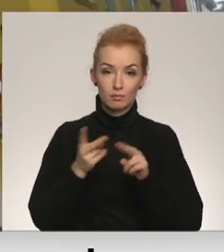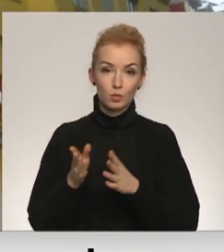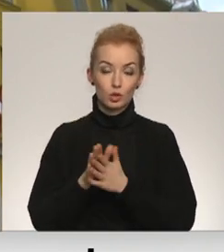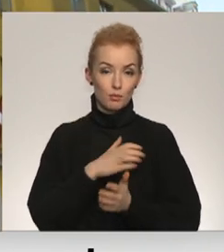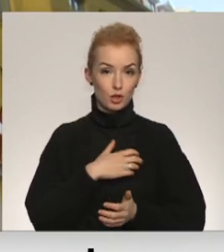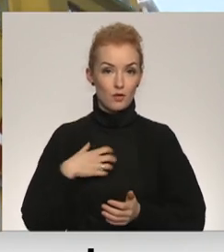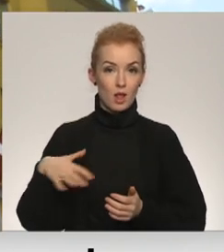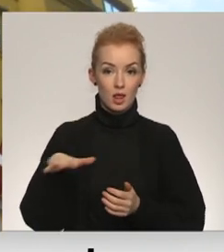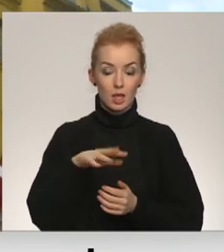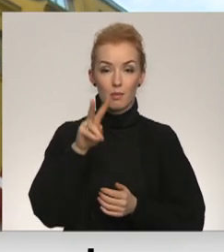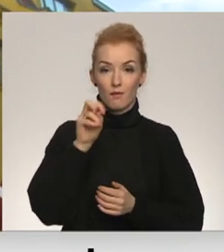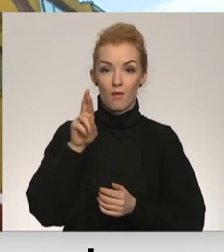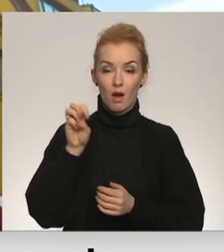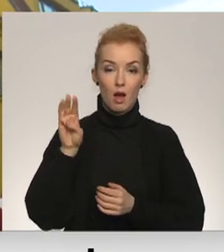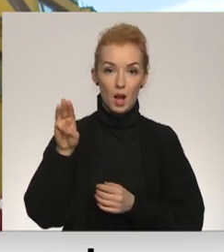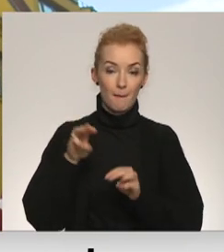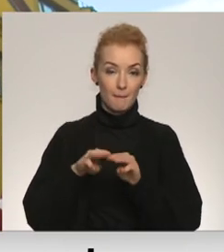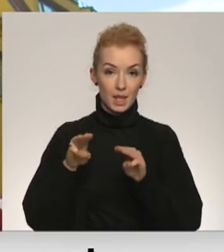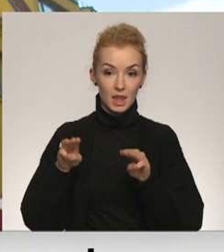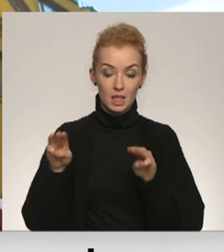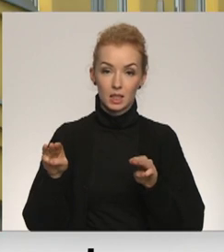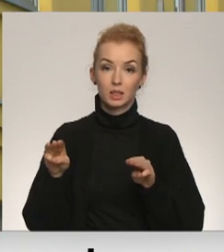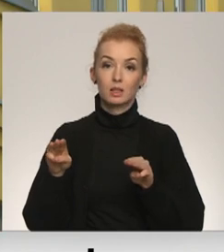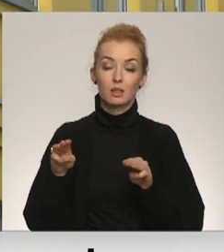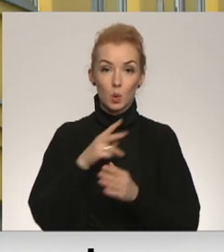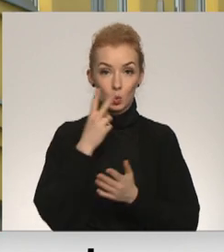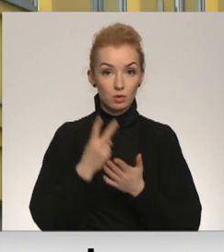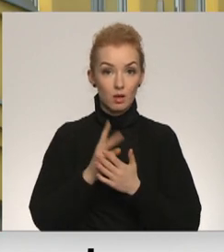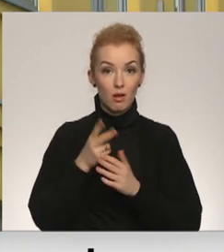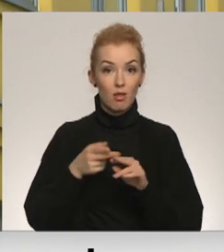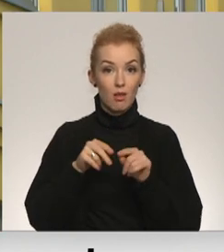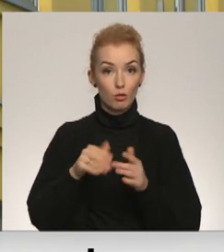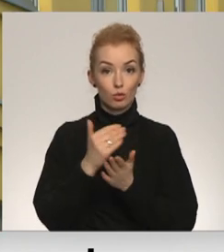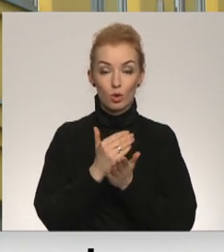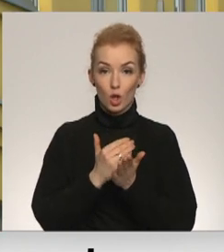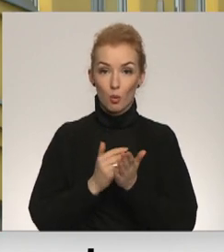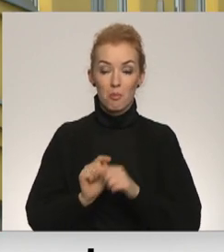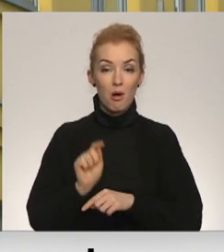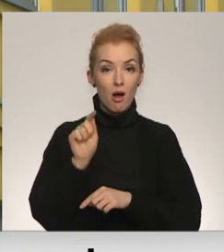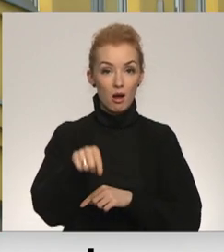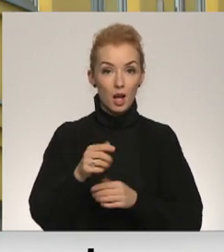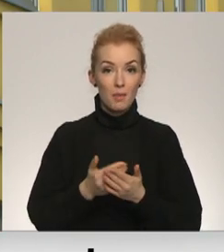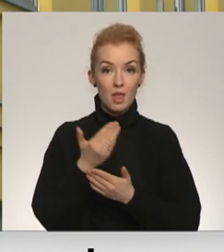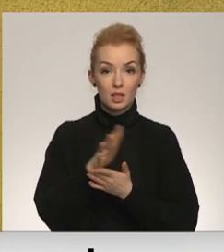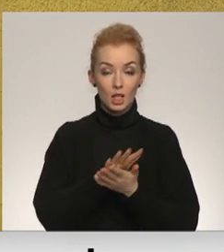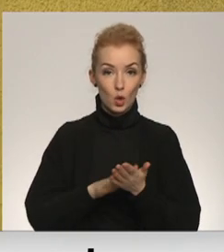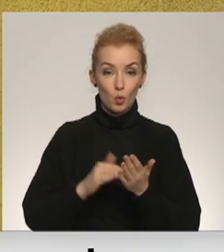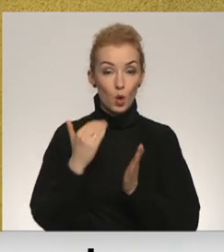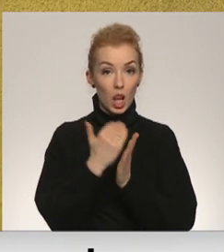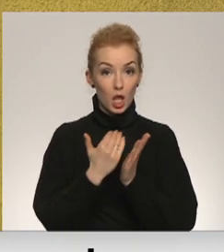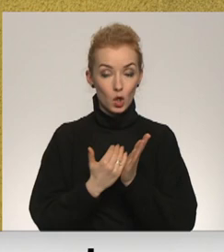Vides aizsardzības un reģionālās attīstības ministrijā gan uzskata, ka šāds nosacījums pārkāp iesniegumu likumu, jo